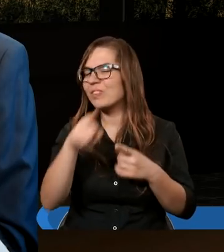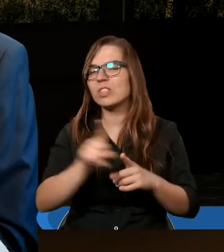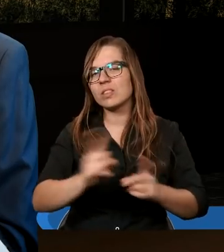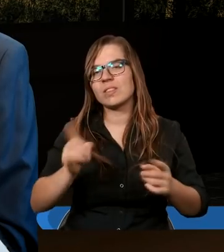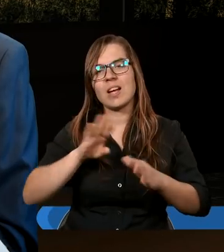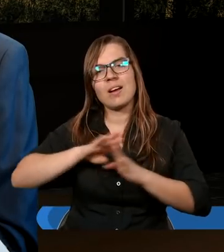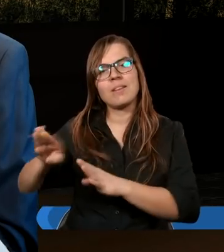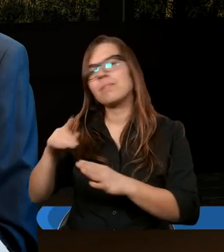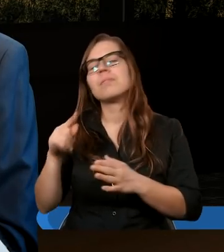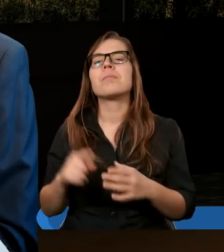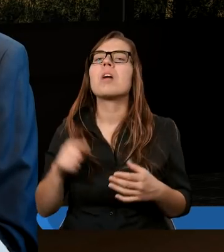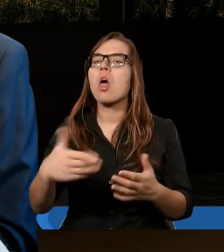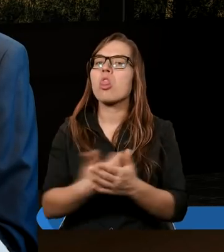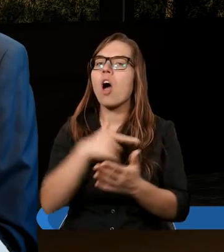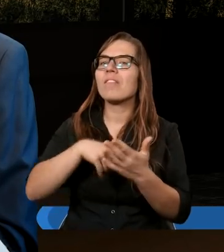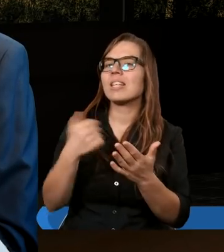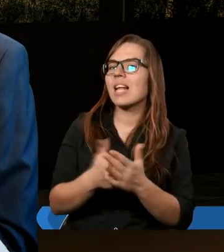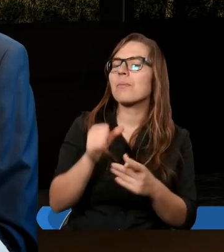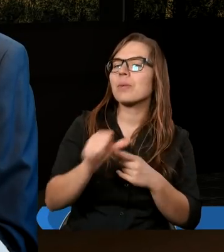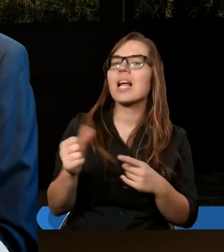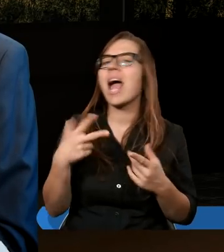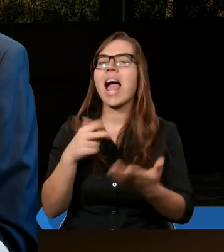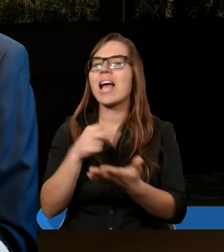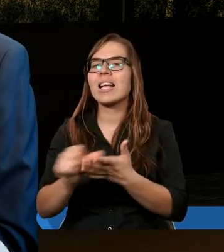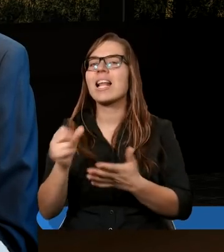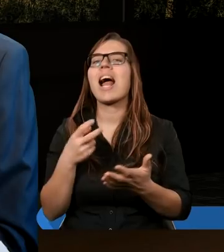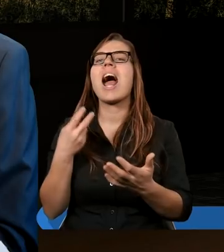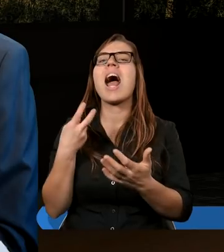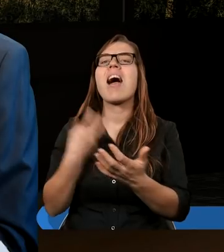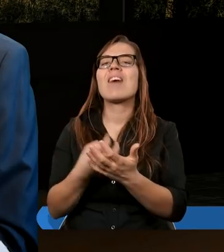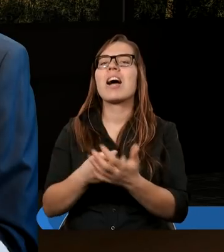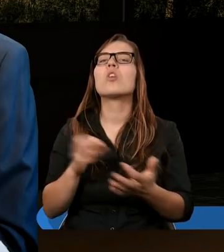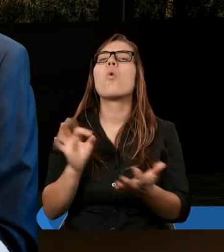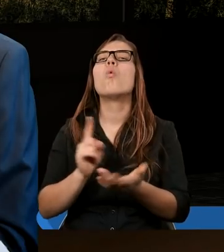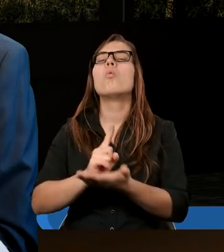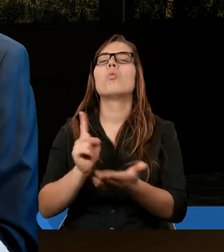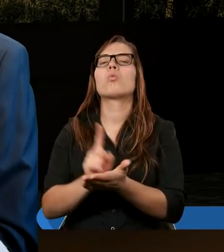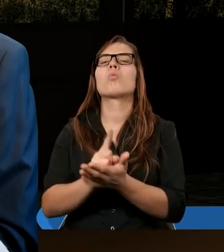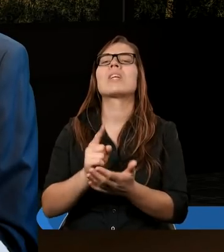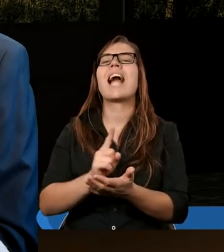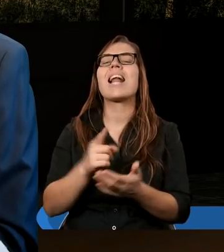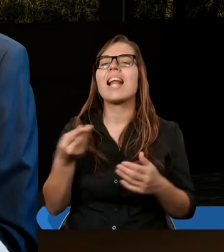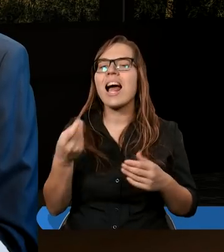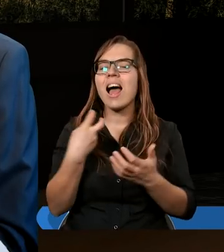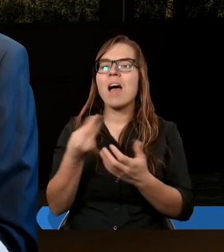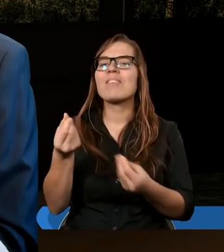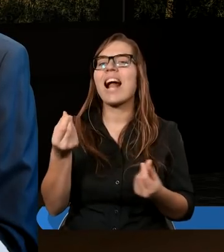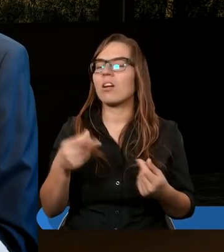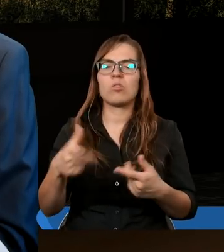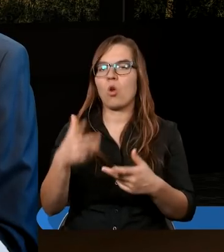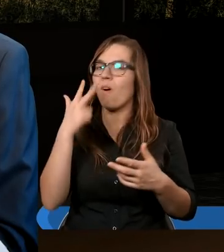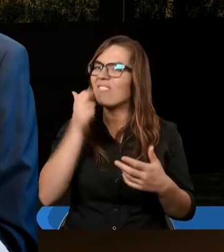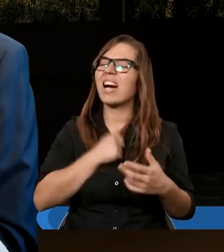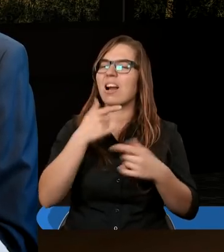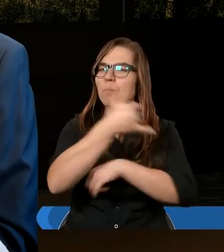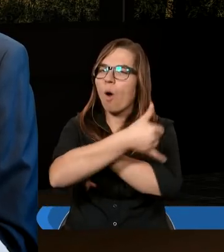Nowy Testament nie jest Ewangelią sukcesu finansowego. I to musimy sobie wyraźnie